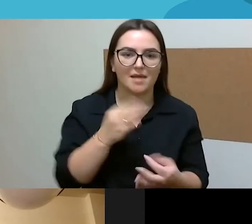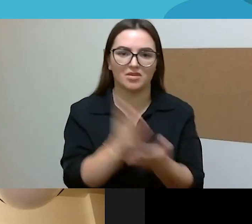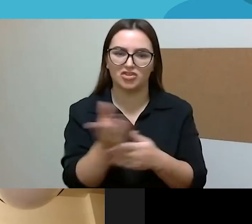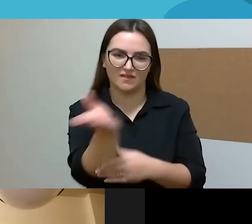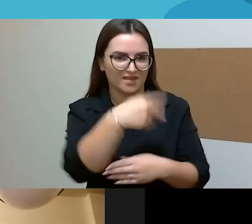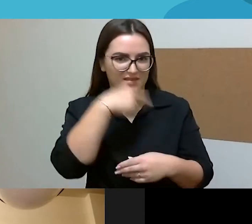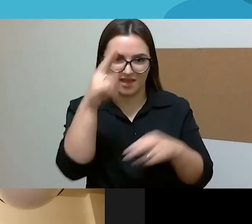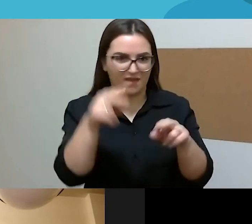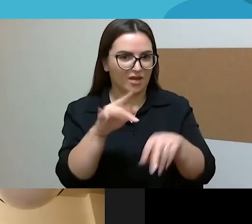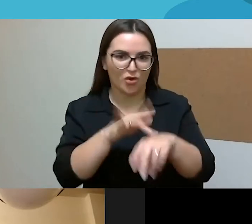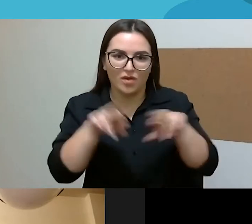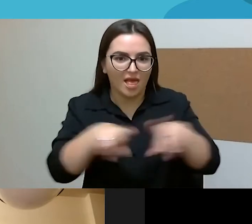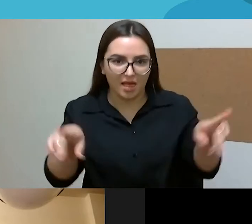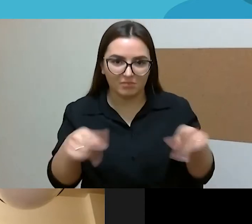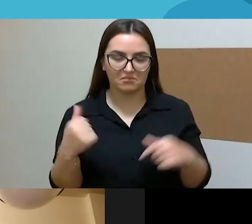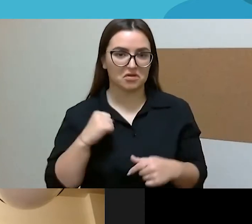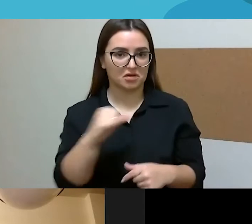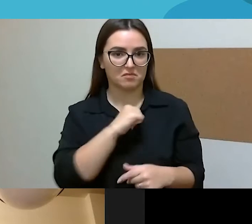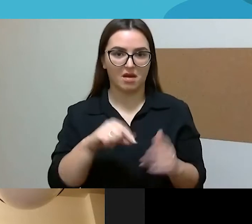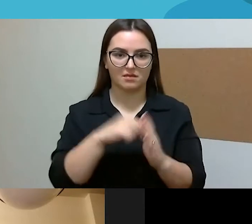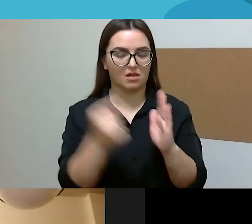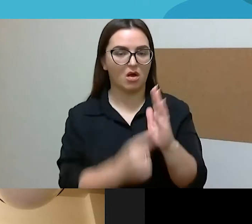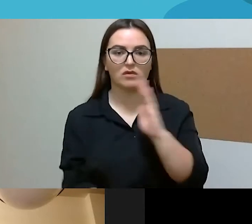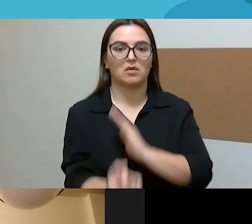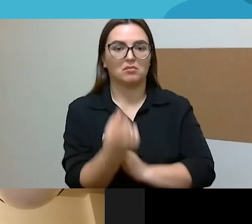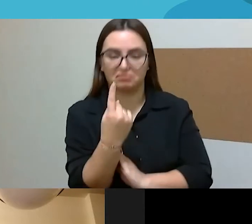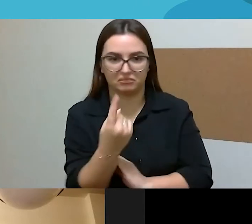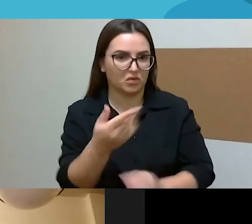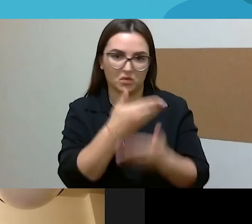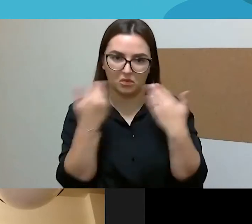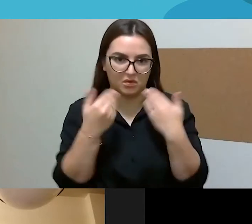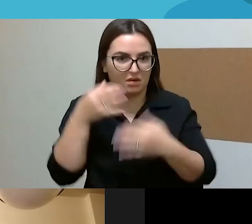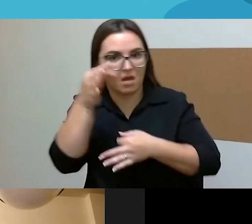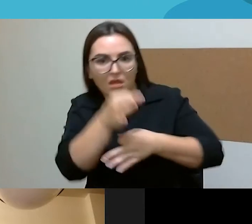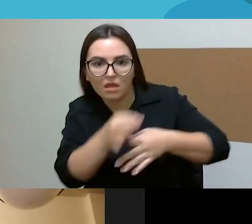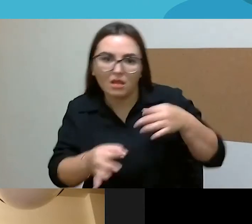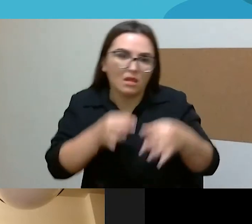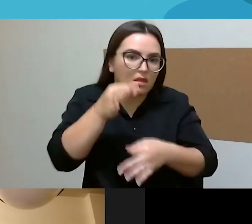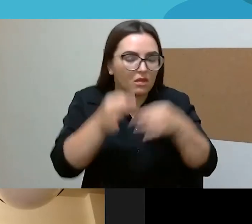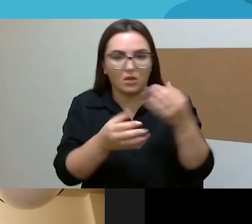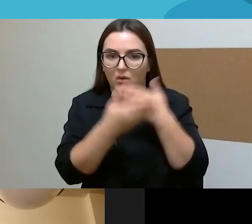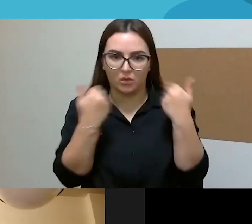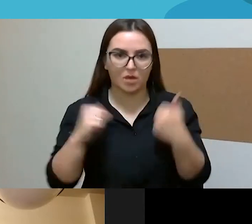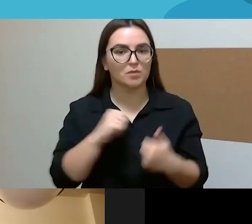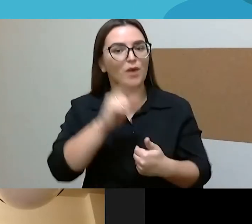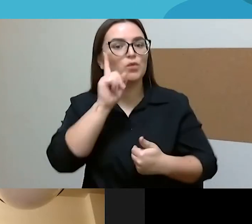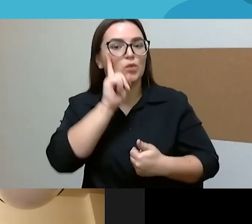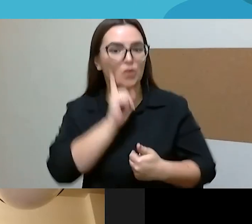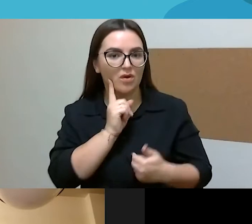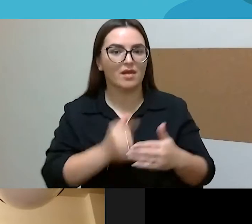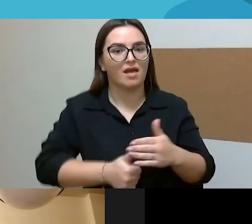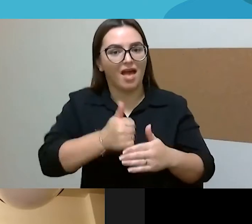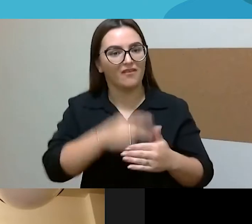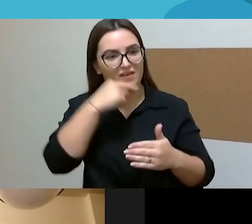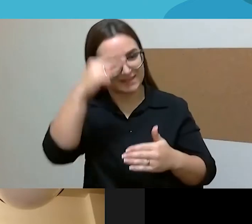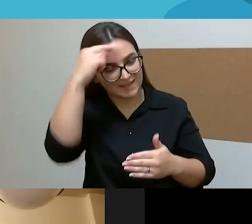Tai man niekada nekilo klausimas ir dviejuoju nebuvo, ir netgi iš tikrųjų buvo noras patyrinėti tą jausmą tėvystės,